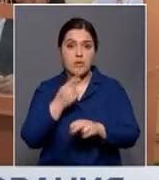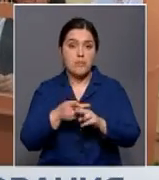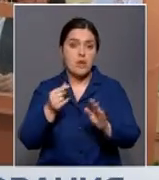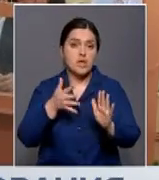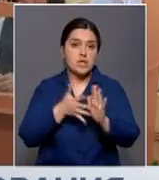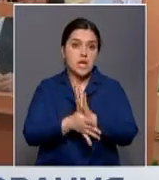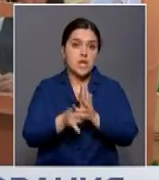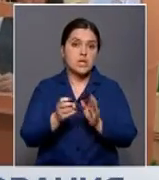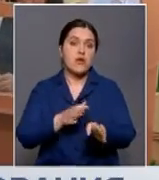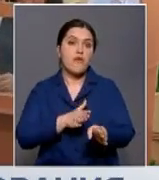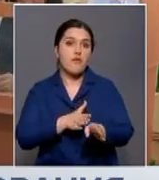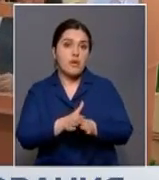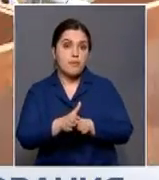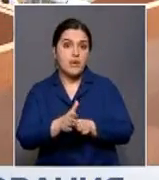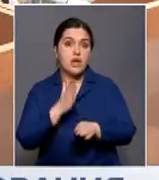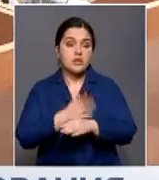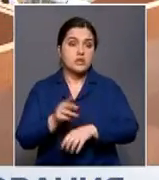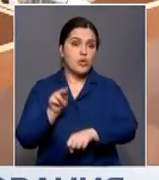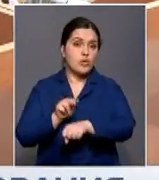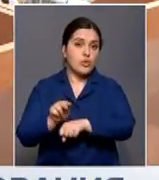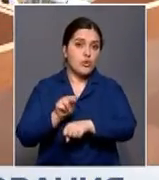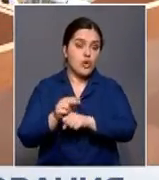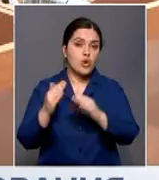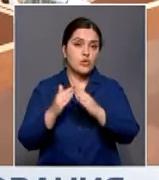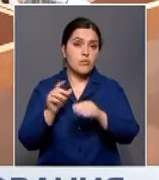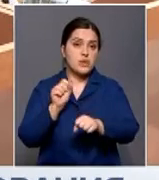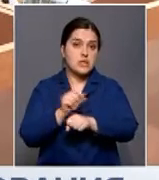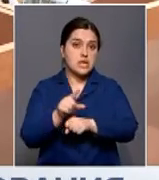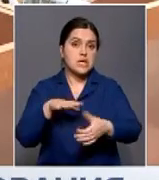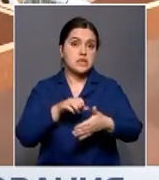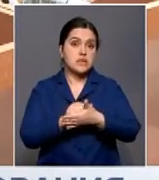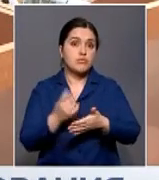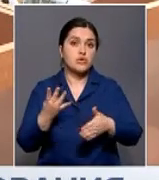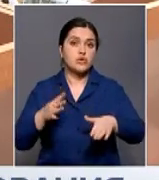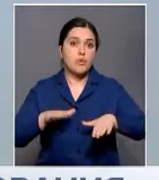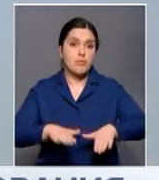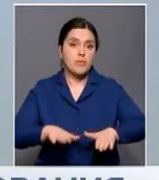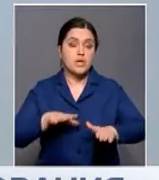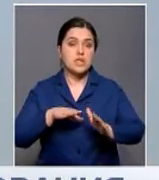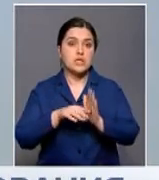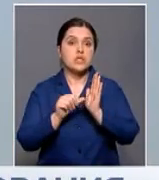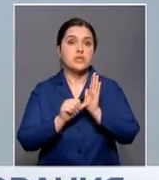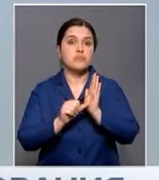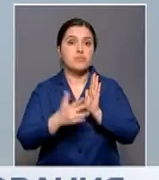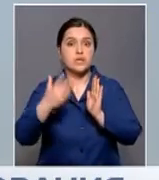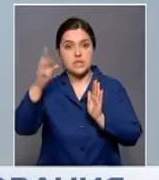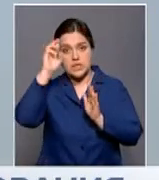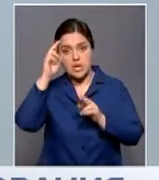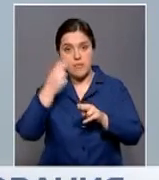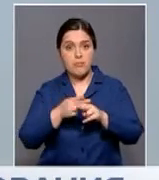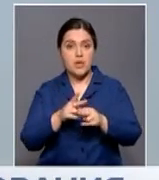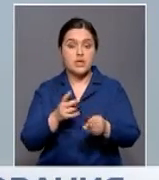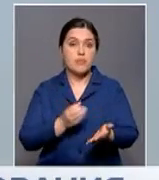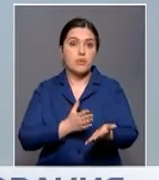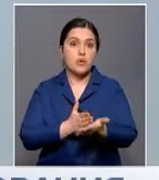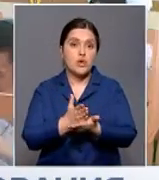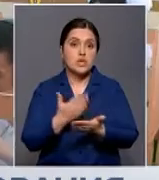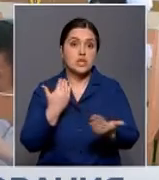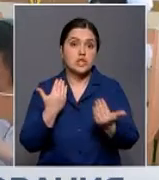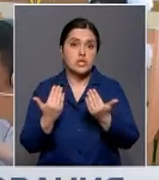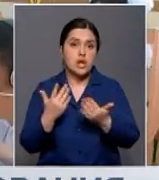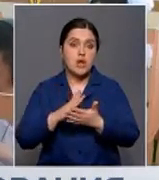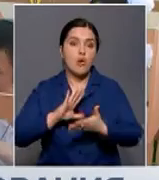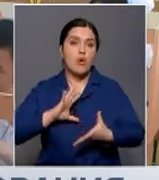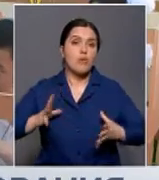затрачивается на выполнение внеурочных упражнений, Казахстан занимает четвертую позицию среди 65 стран. При этом прямого